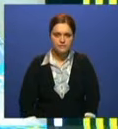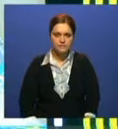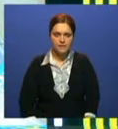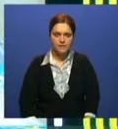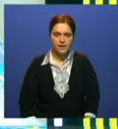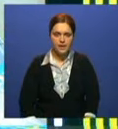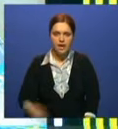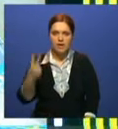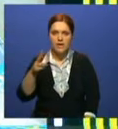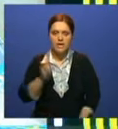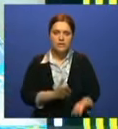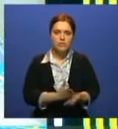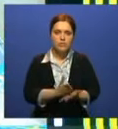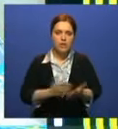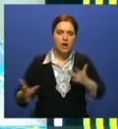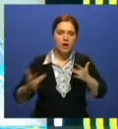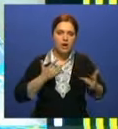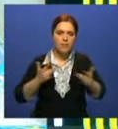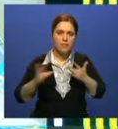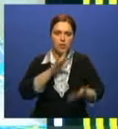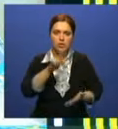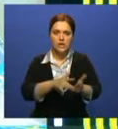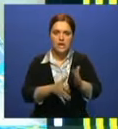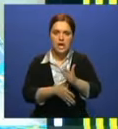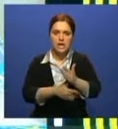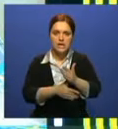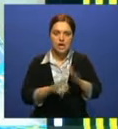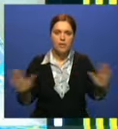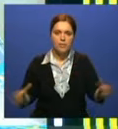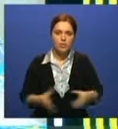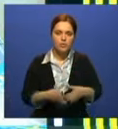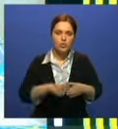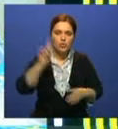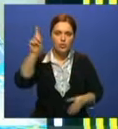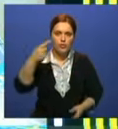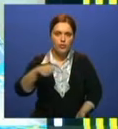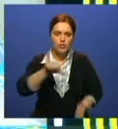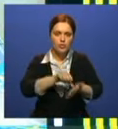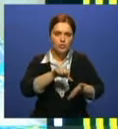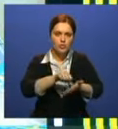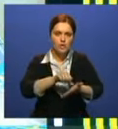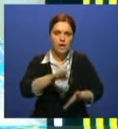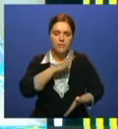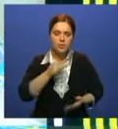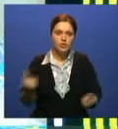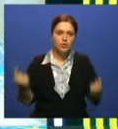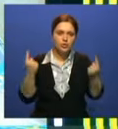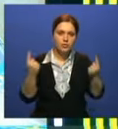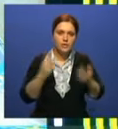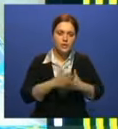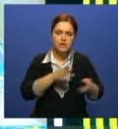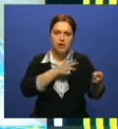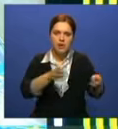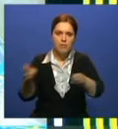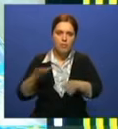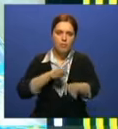20 лет на сцене. Атрауский народный хор ветеранов войны и труда «Фронтовичка» празднует юбилей. Коллектив объездил